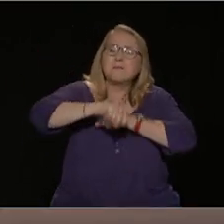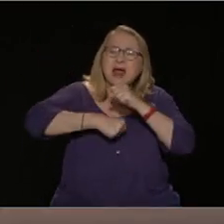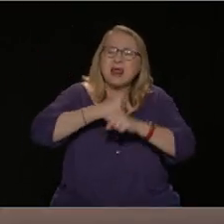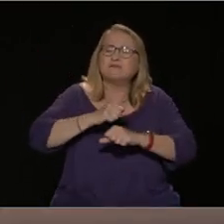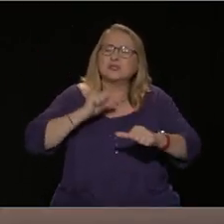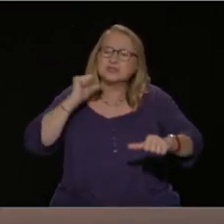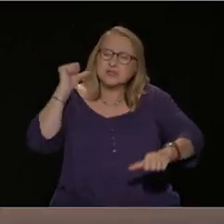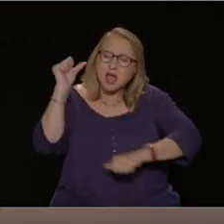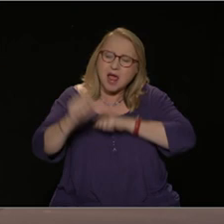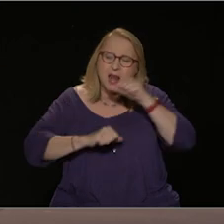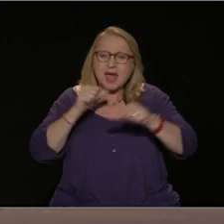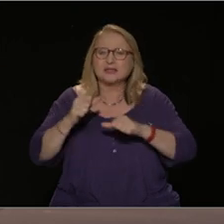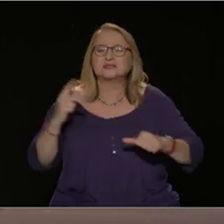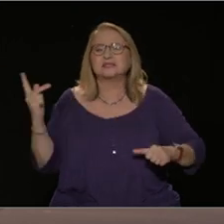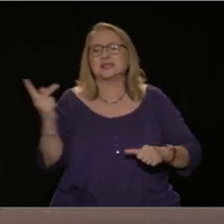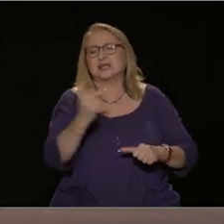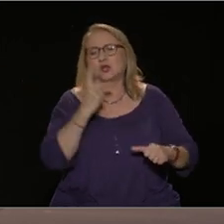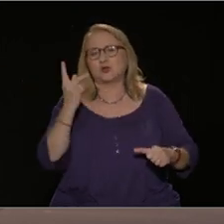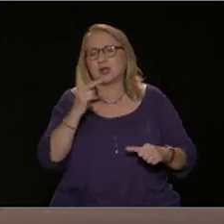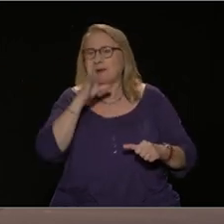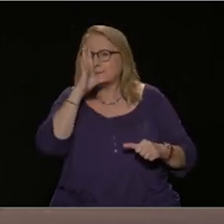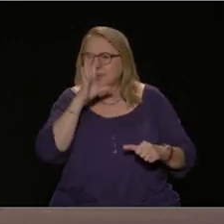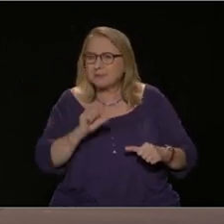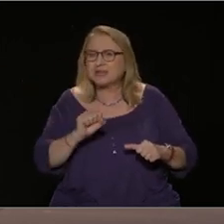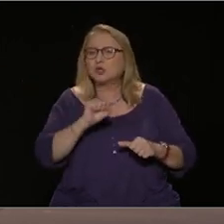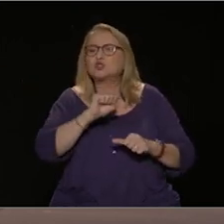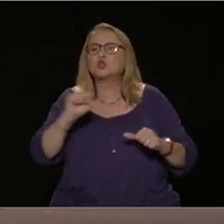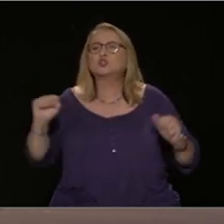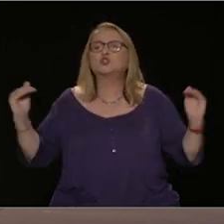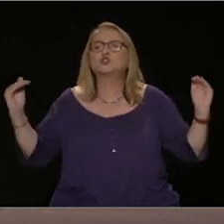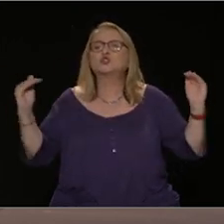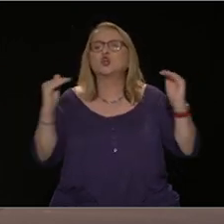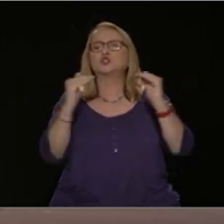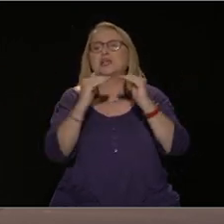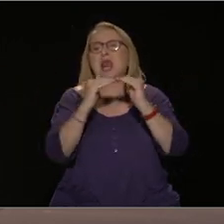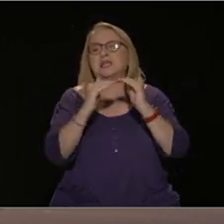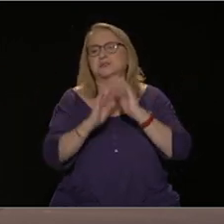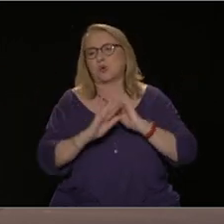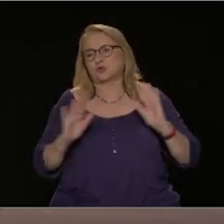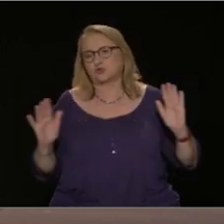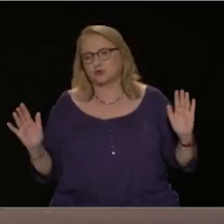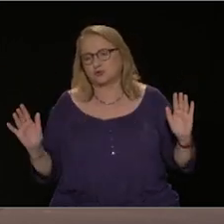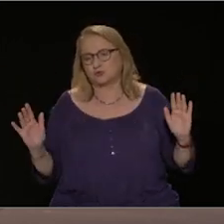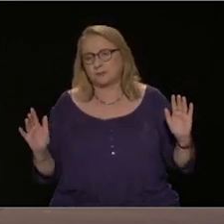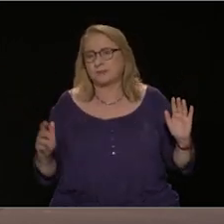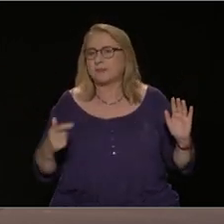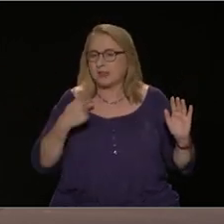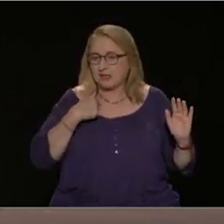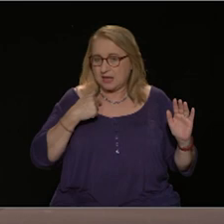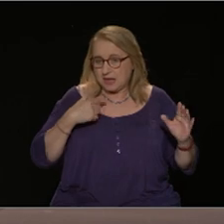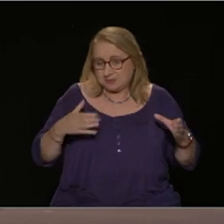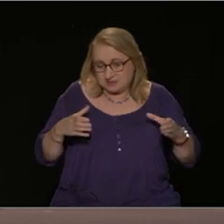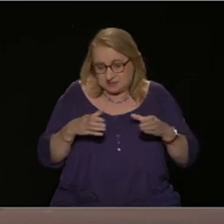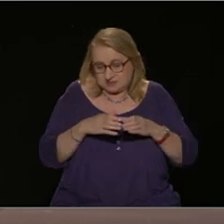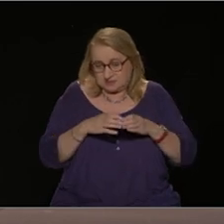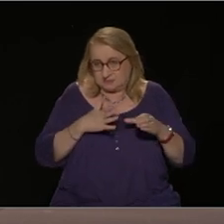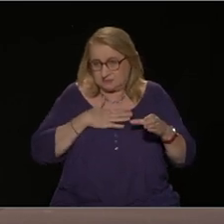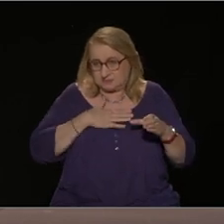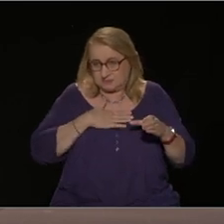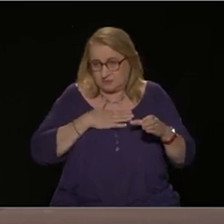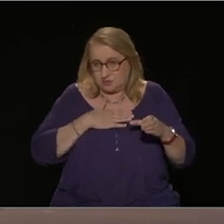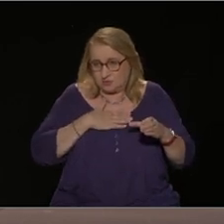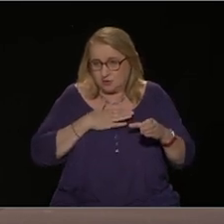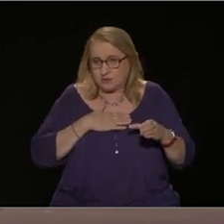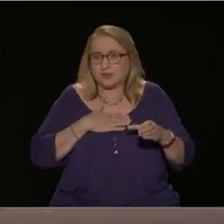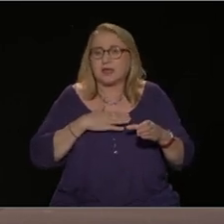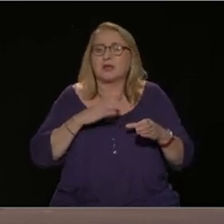κοινωνίας, για το σοσιαλισμό. Ένα σοσιαλισμό που, ειδικά για την οργάνωσή μας, που είναι μία επαναστατική,